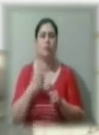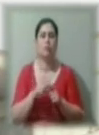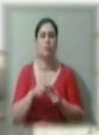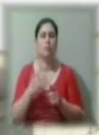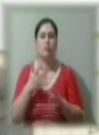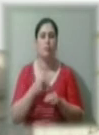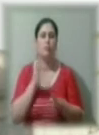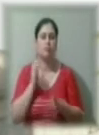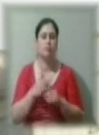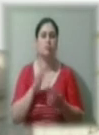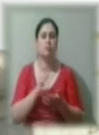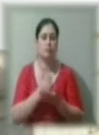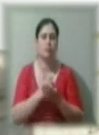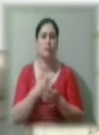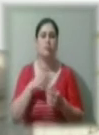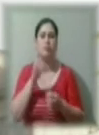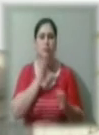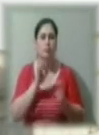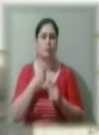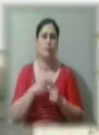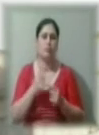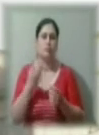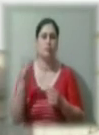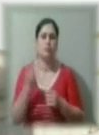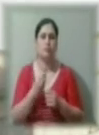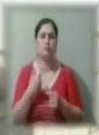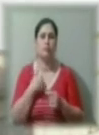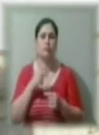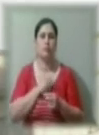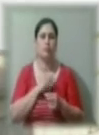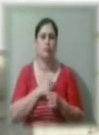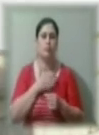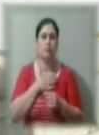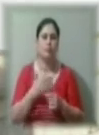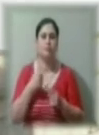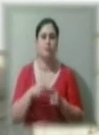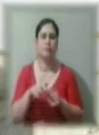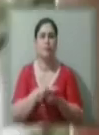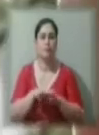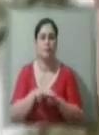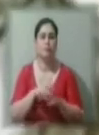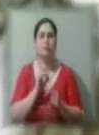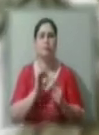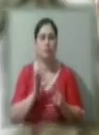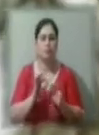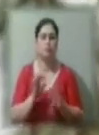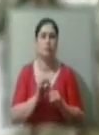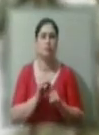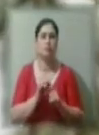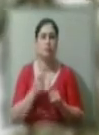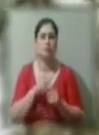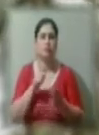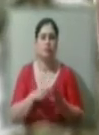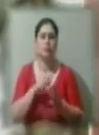медикаментів і вже майже три тижні ми працюємо активно, в тому числі з населенням, комунікуємо, розповідаємо. Питання дезінфекції в